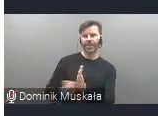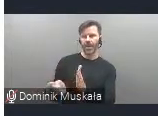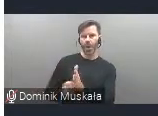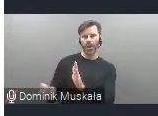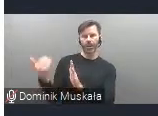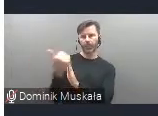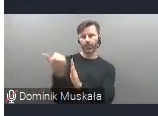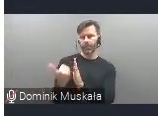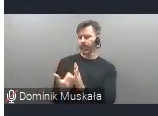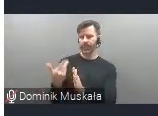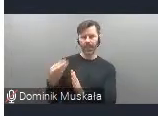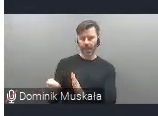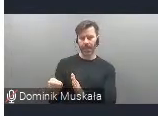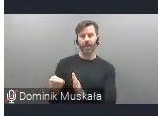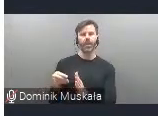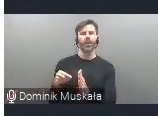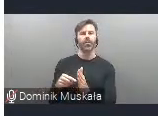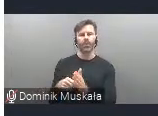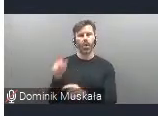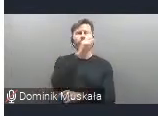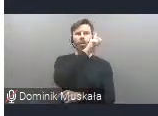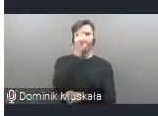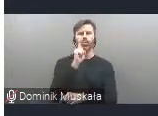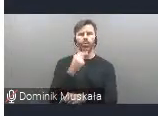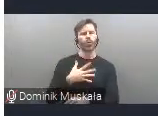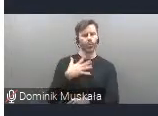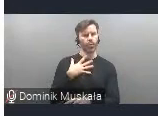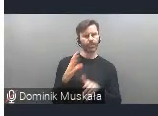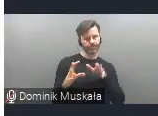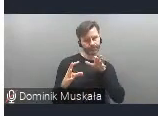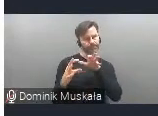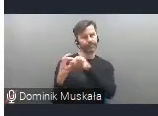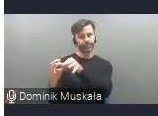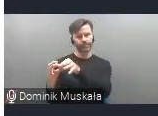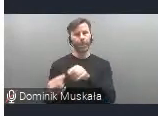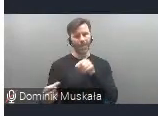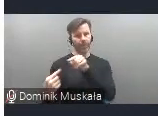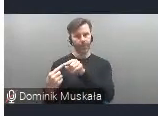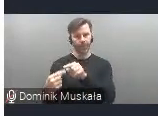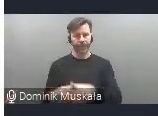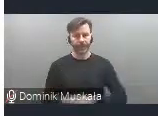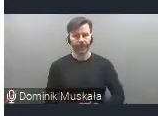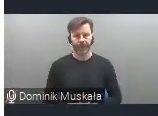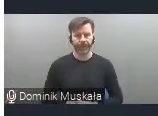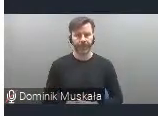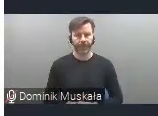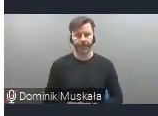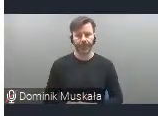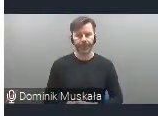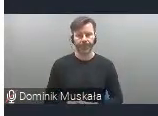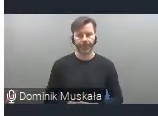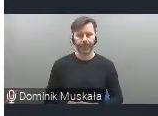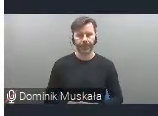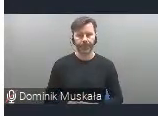ale coś, z czym ludzie się identyfikują, z czym się włączają. Współgra to z takim, można powiedzieć, ogólnym